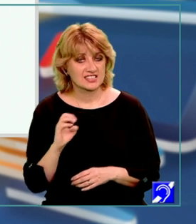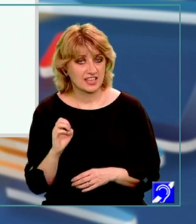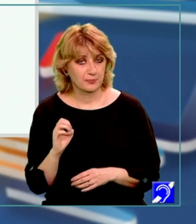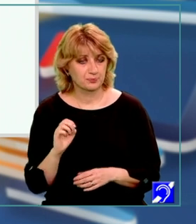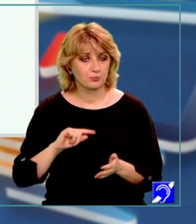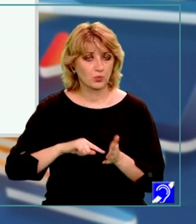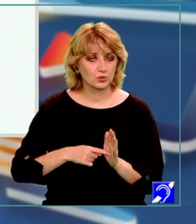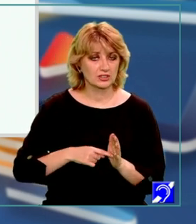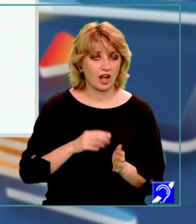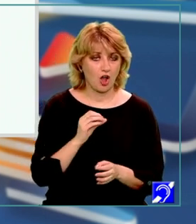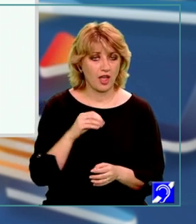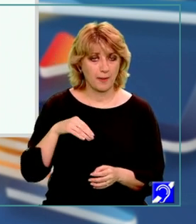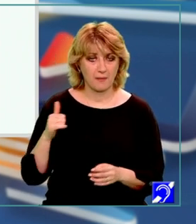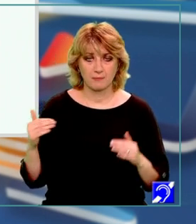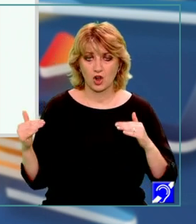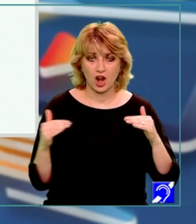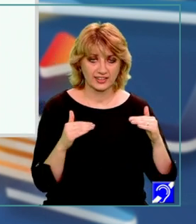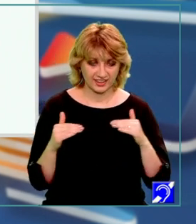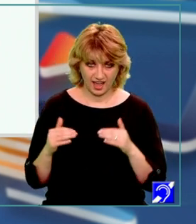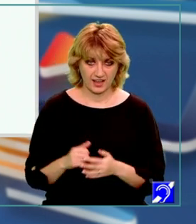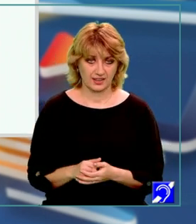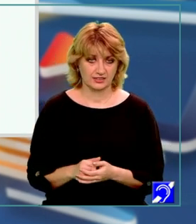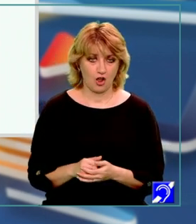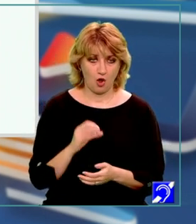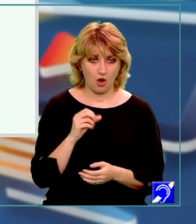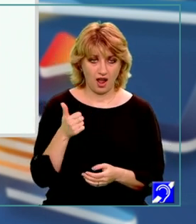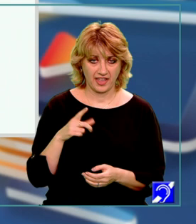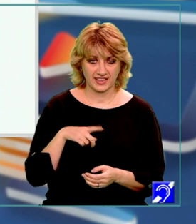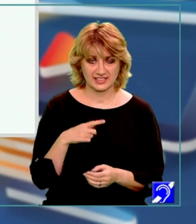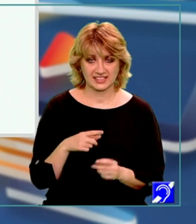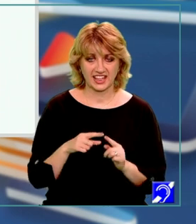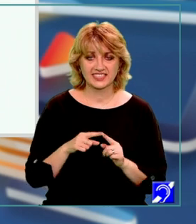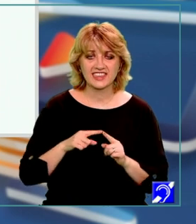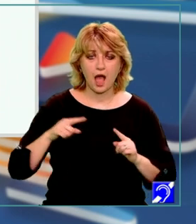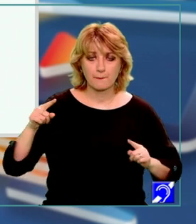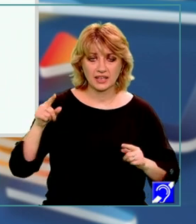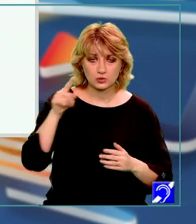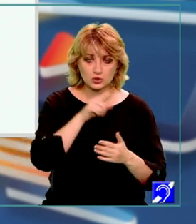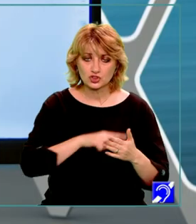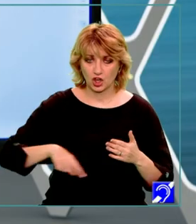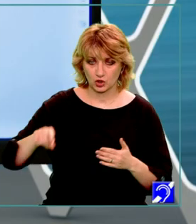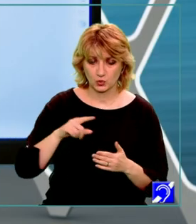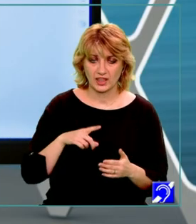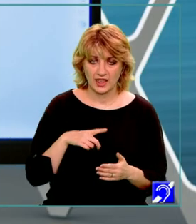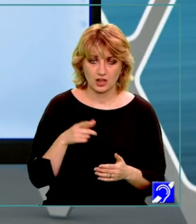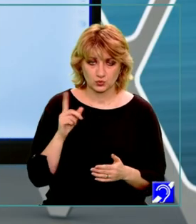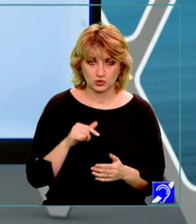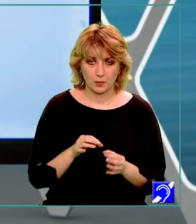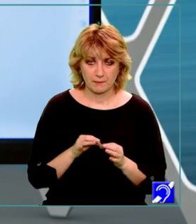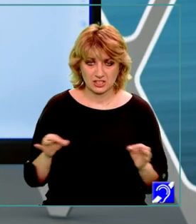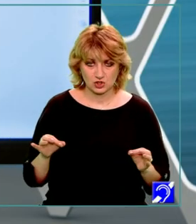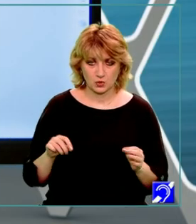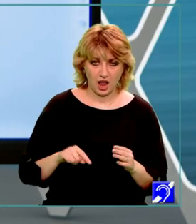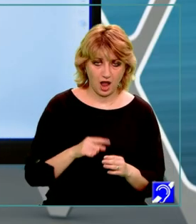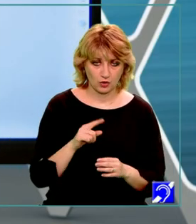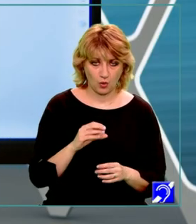punctele OM-A coliniare înseamnă că OA este diametrul cercului și atunci înseamnă că măsura arcului